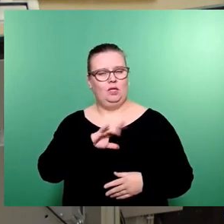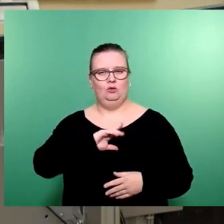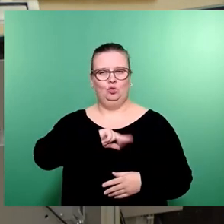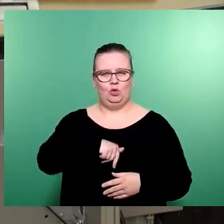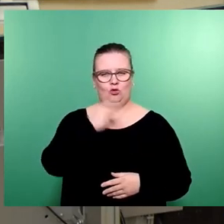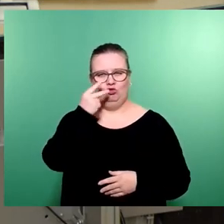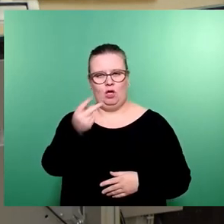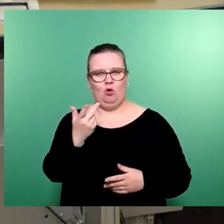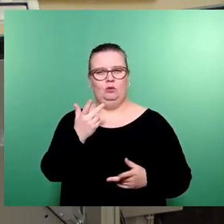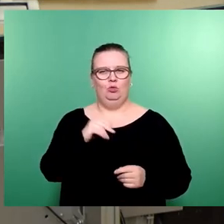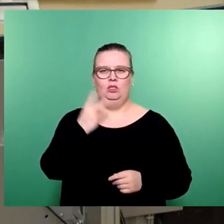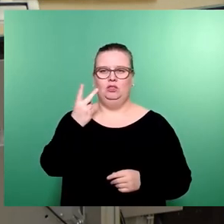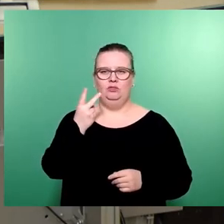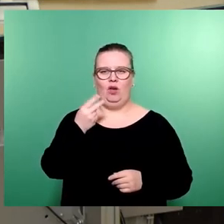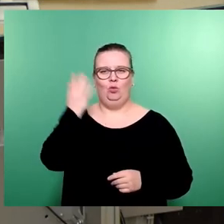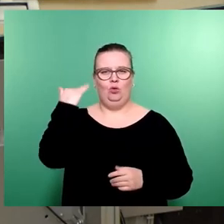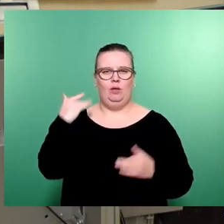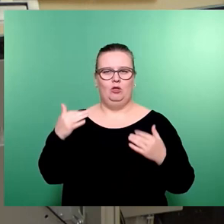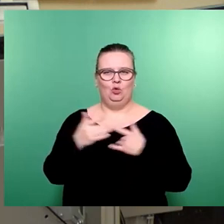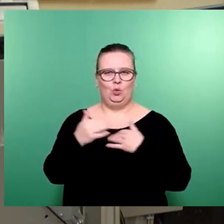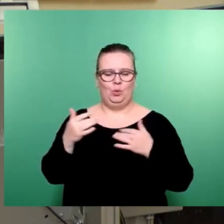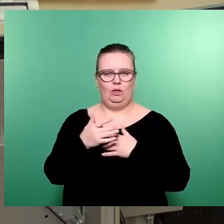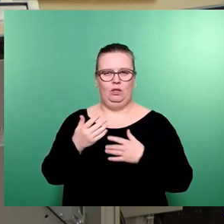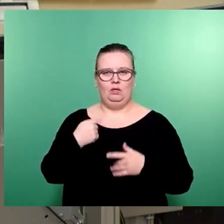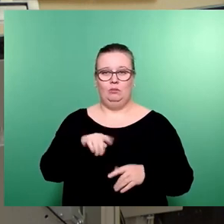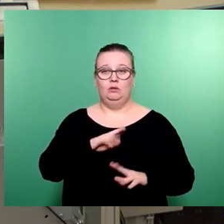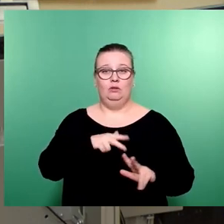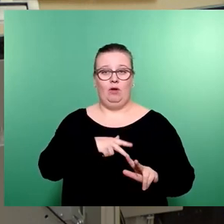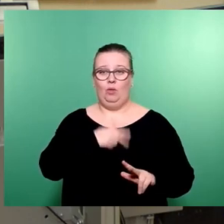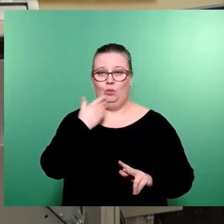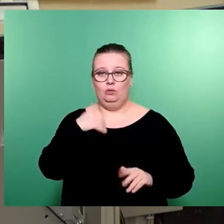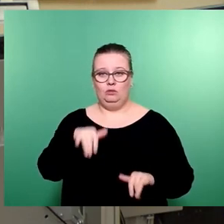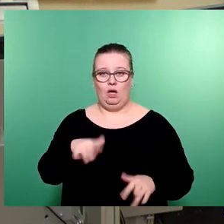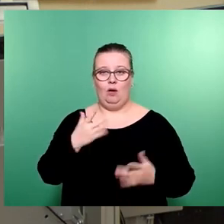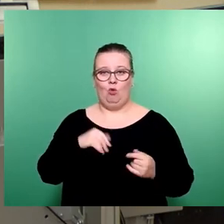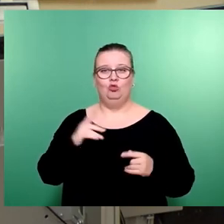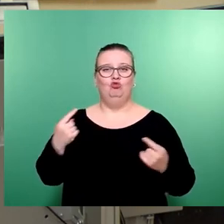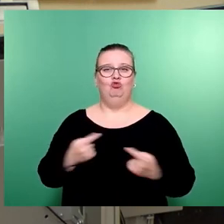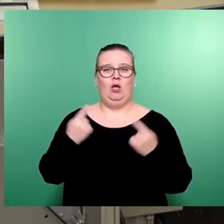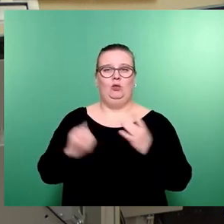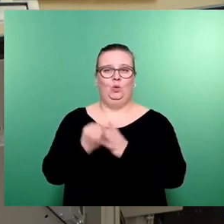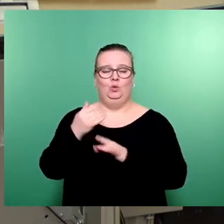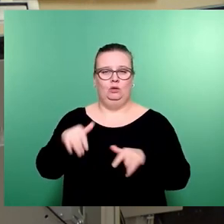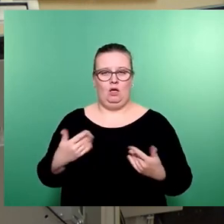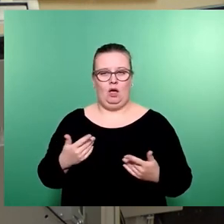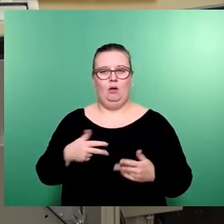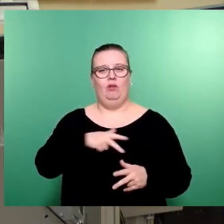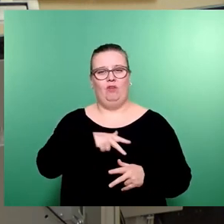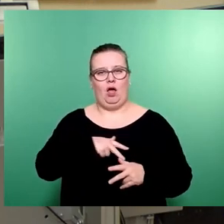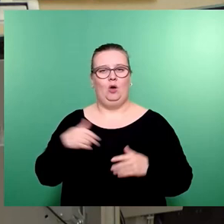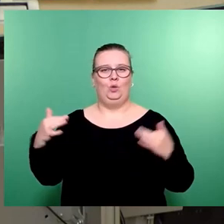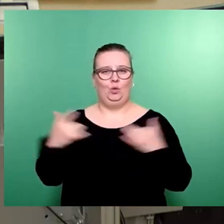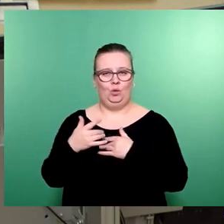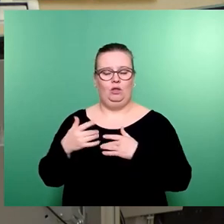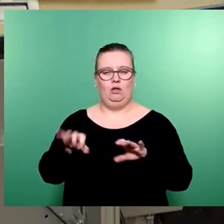sehen, wie sozusagen zwei ehemalige Grüne, die nun nicht wirklich dafür stehen, dass hier eine Streitkultur entsteht, sich an der Grünen-Fraktion